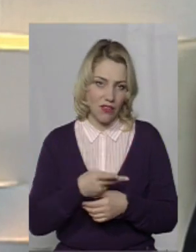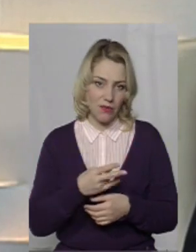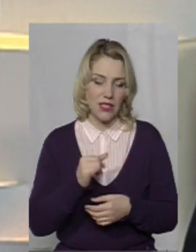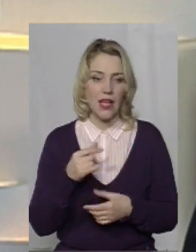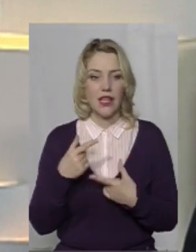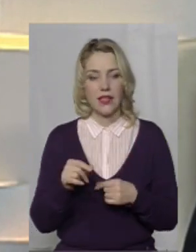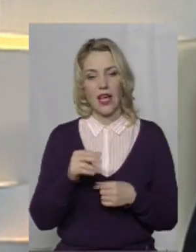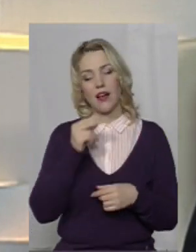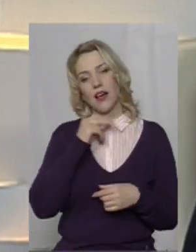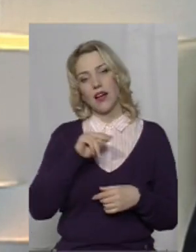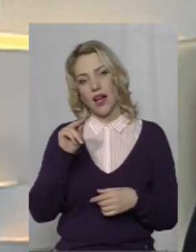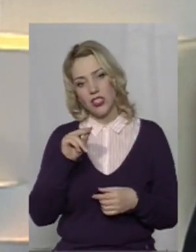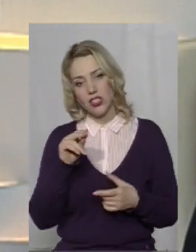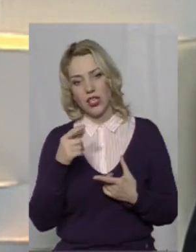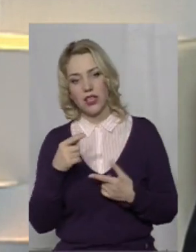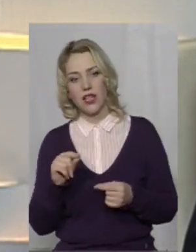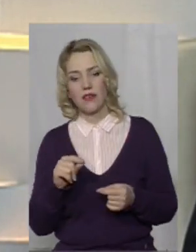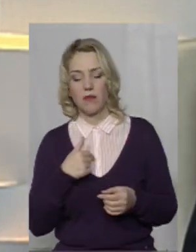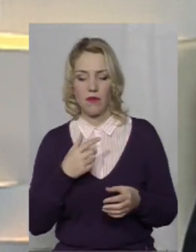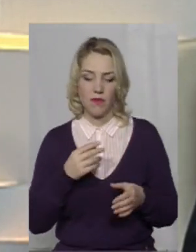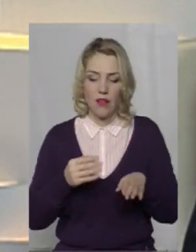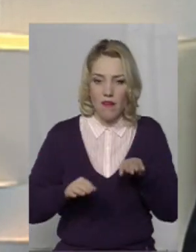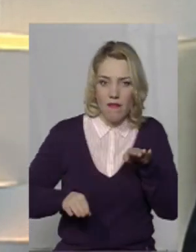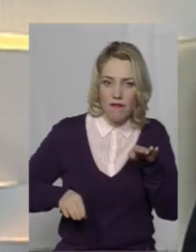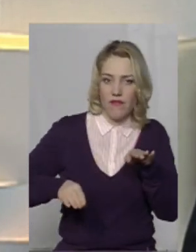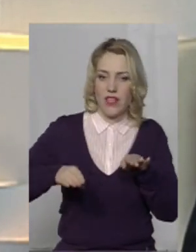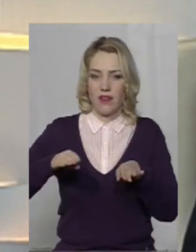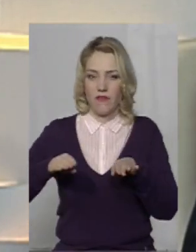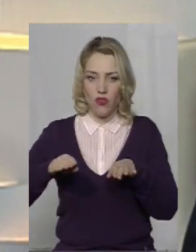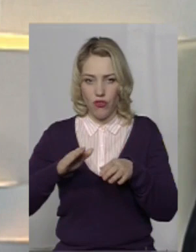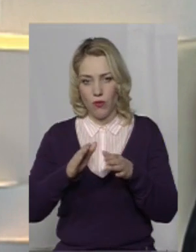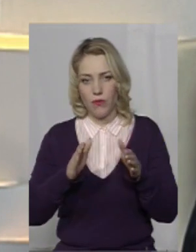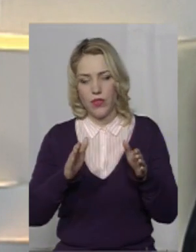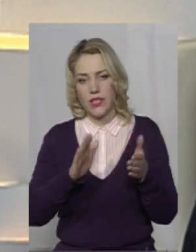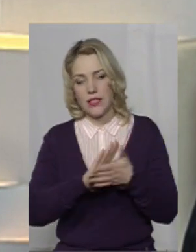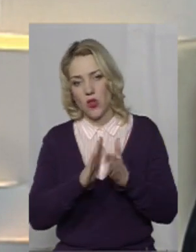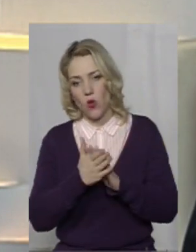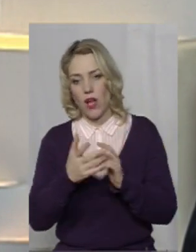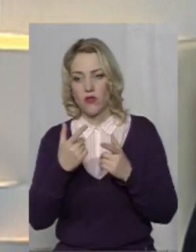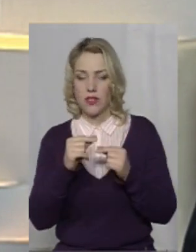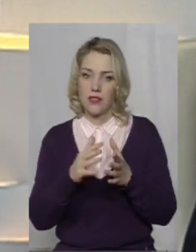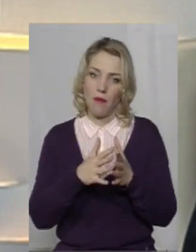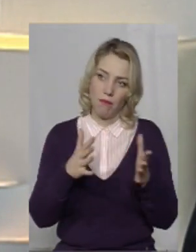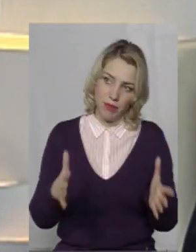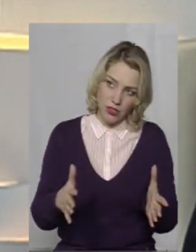де краще, десь вирівнюємо ситуацію, десь більше